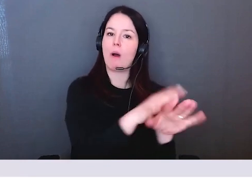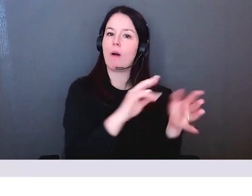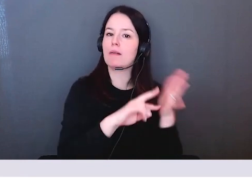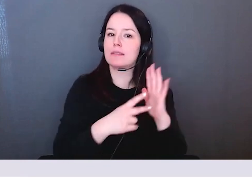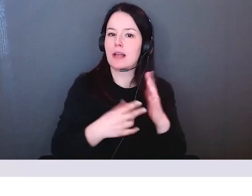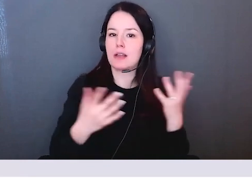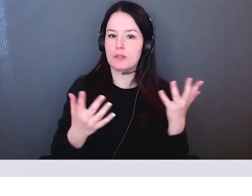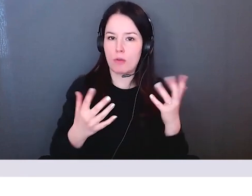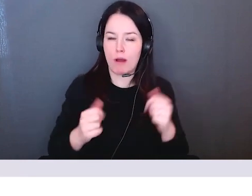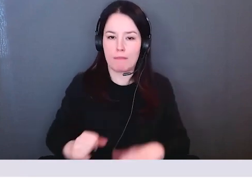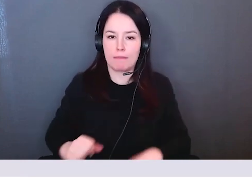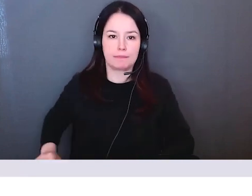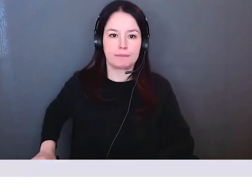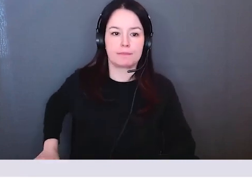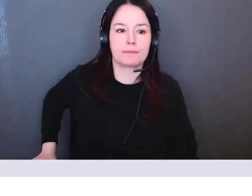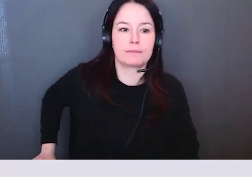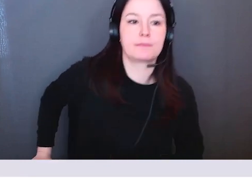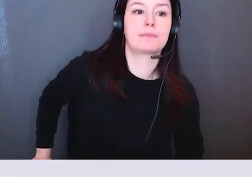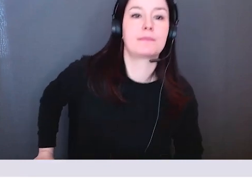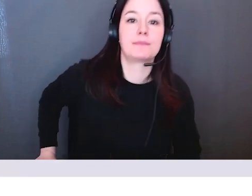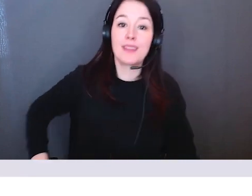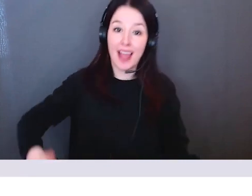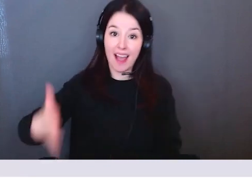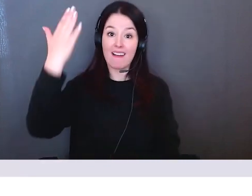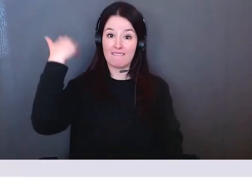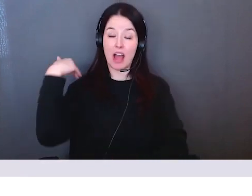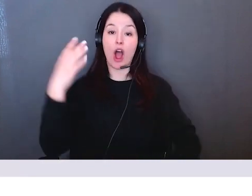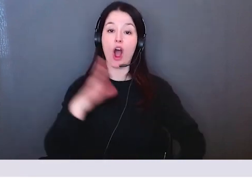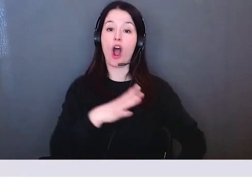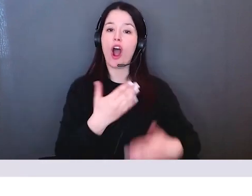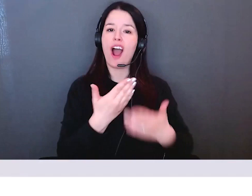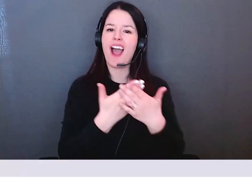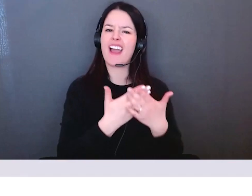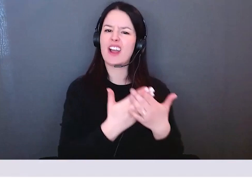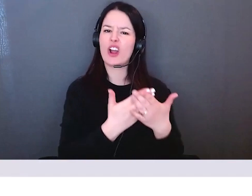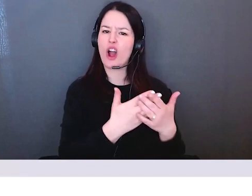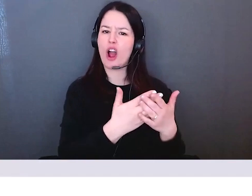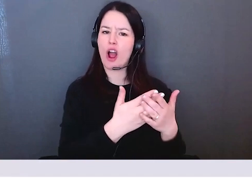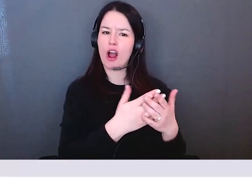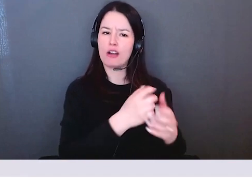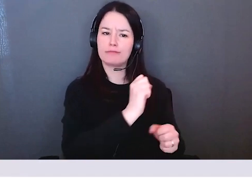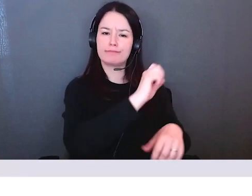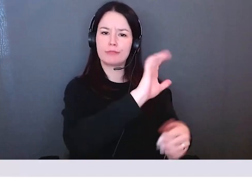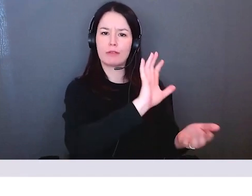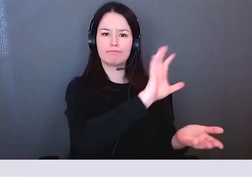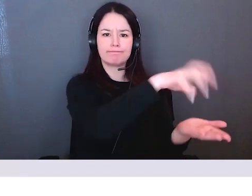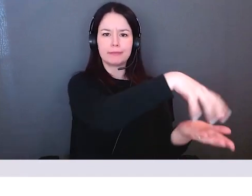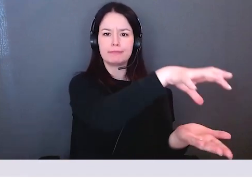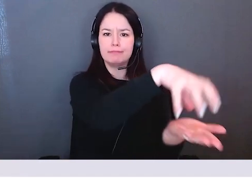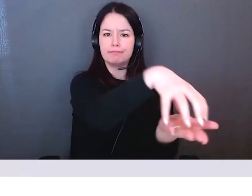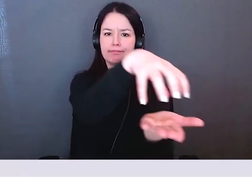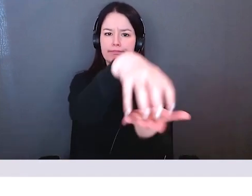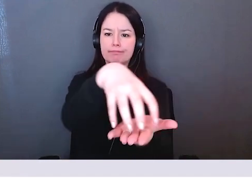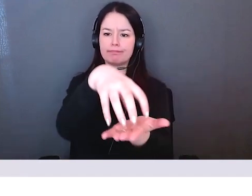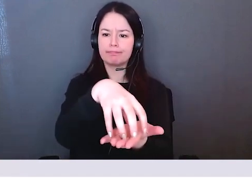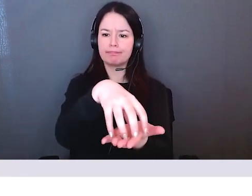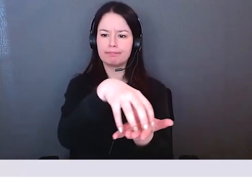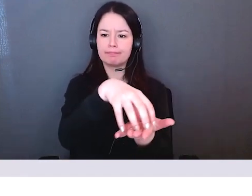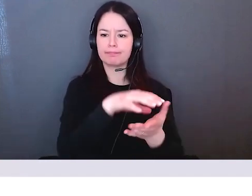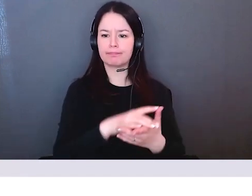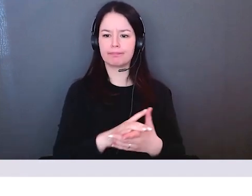pluriel et cette complicité de celles et ceux d'entre nous qui se trouvent sur le haut de ces médailles ce n'est pas